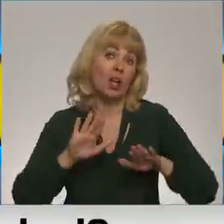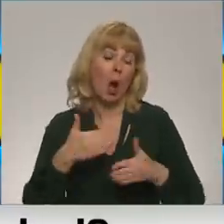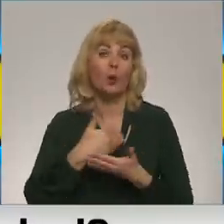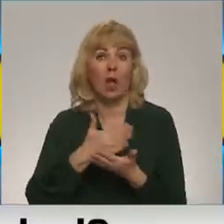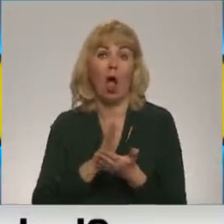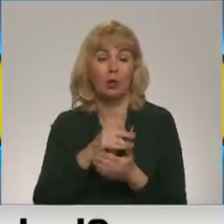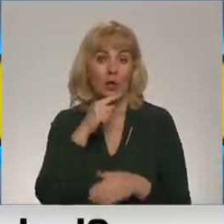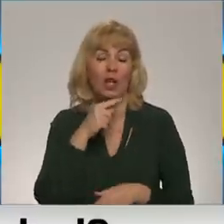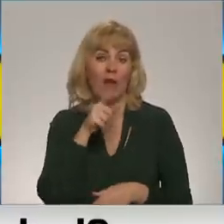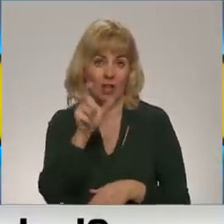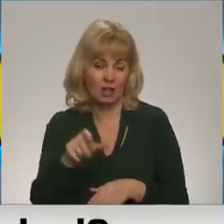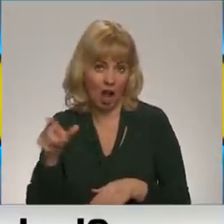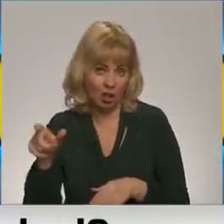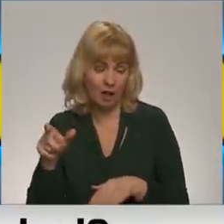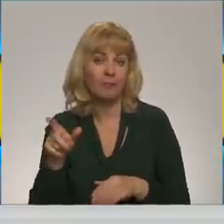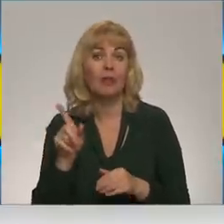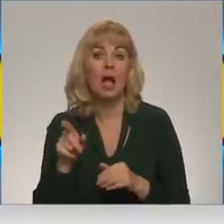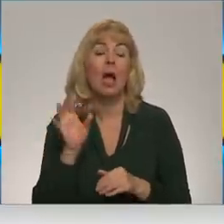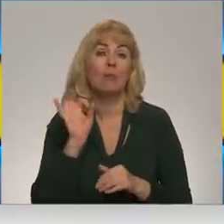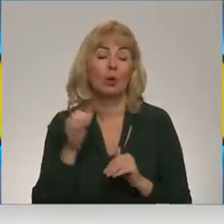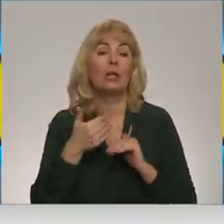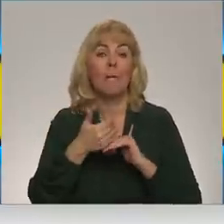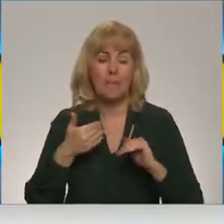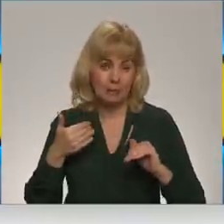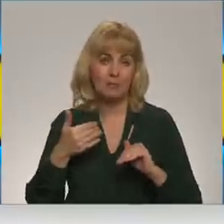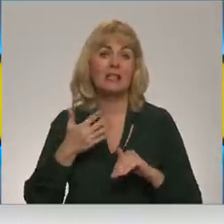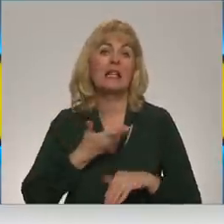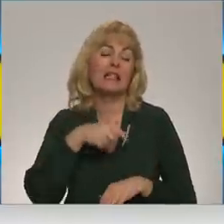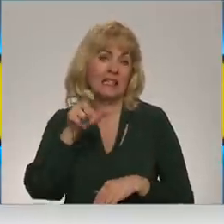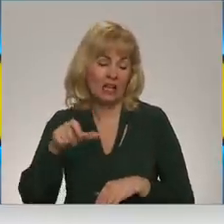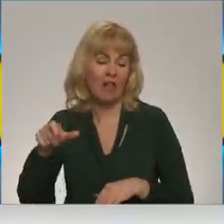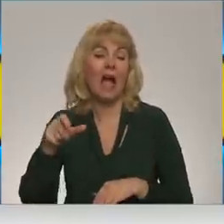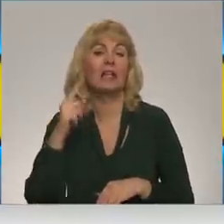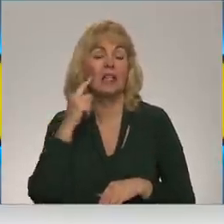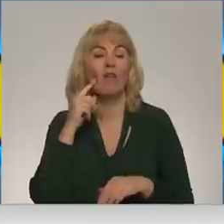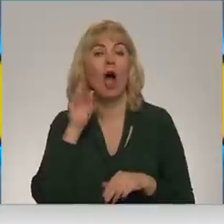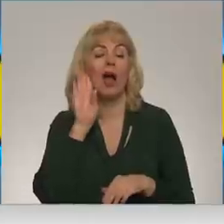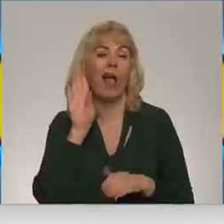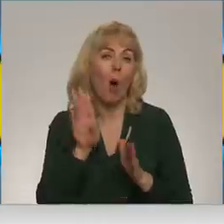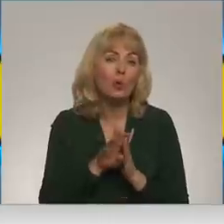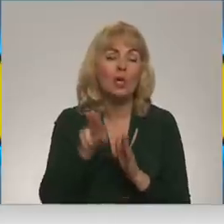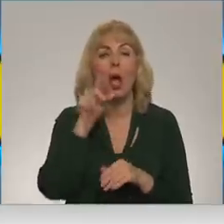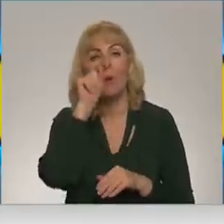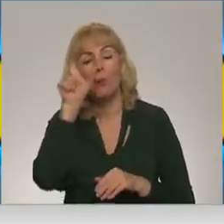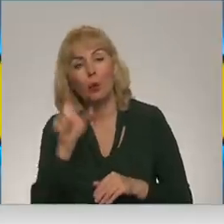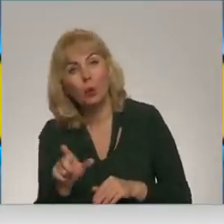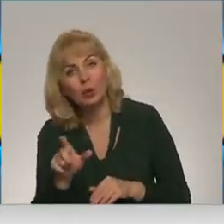atzīvotāji vēl pirms šiem notikumiem dzīvoja Kremļa. Mēģinot ietekmēs sfērām piekrīt Kremļa stāstiem par Putina, par pasauli, par NATO.